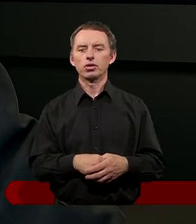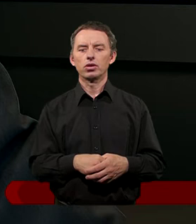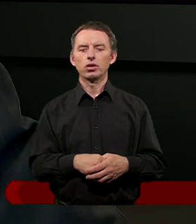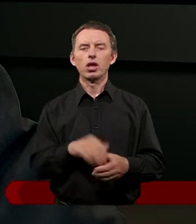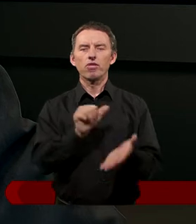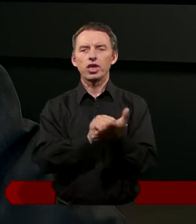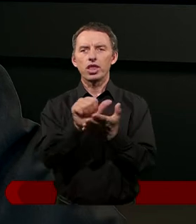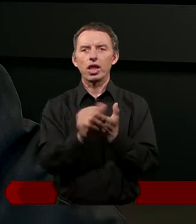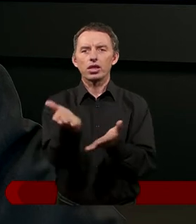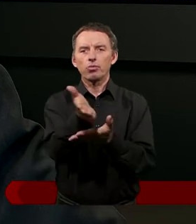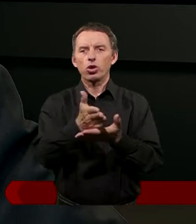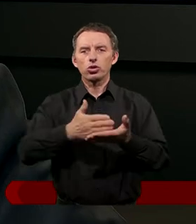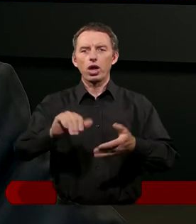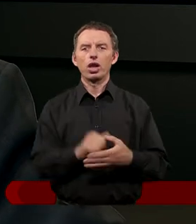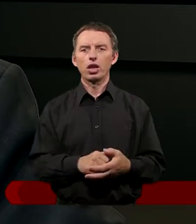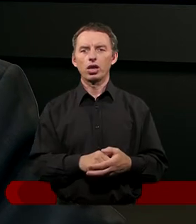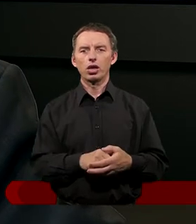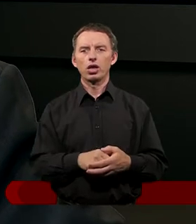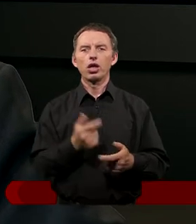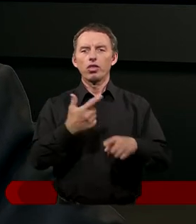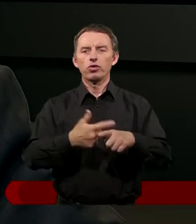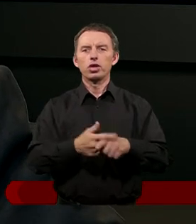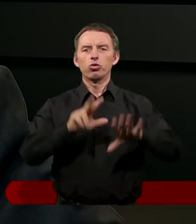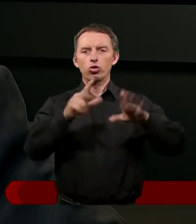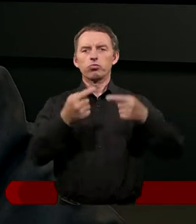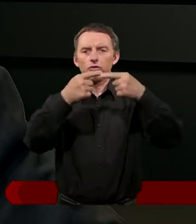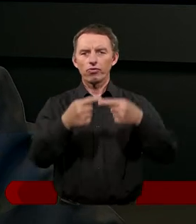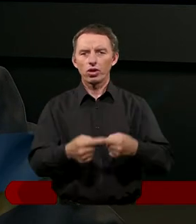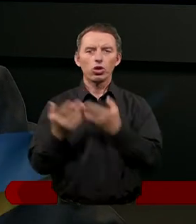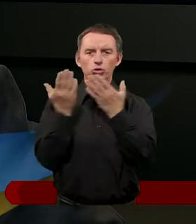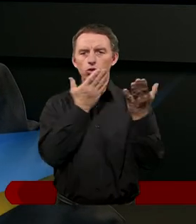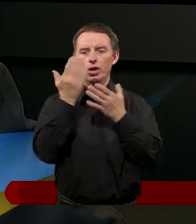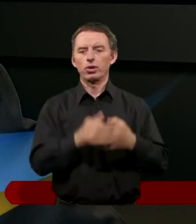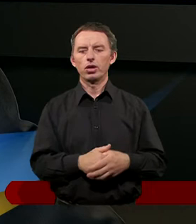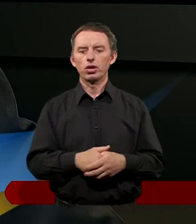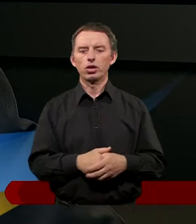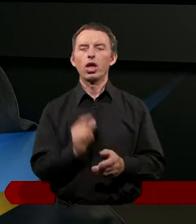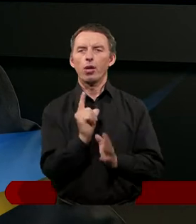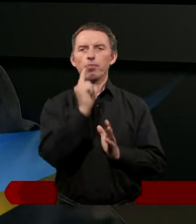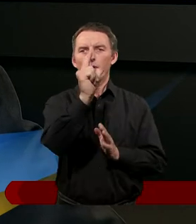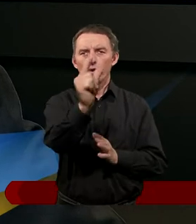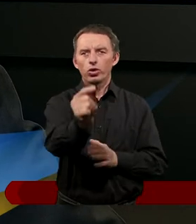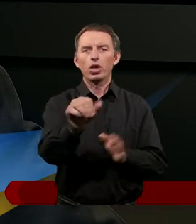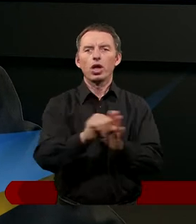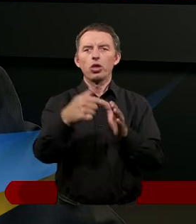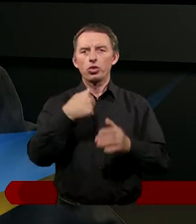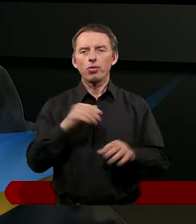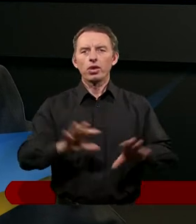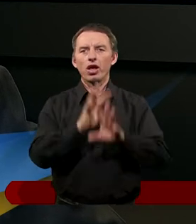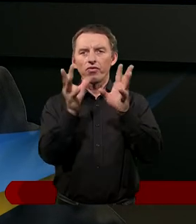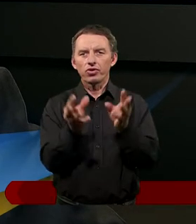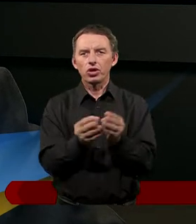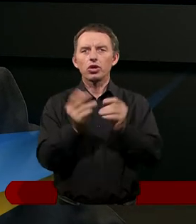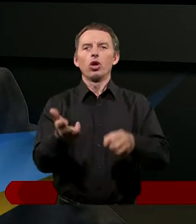XI rozdziale i XXVIII wierszu czytamy Pójdźcie do mnie wszyscy,